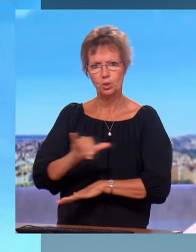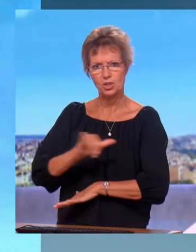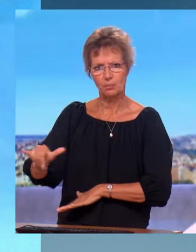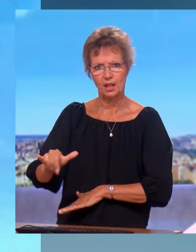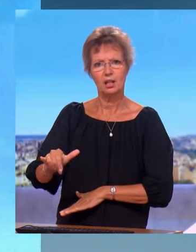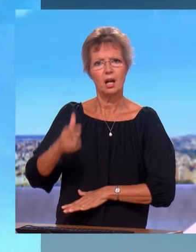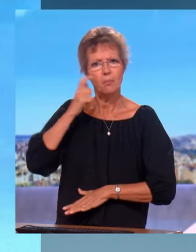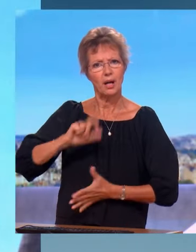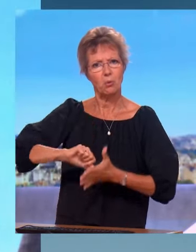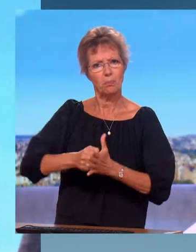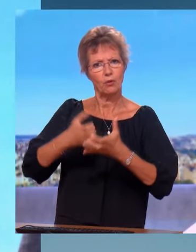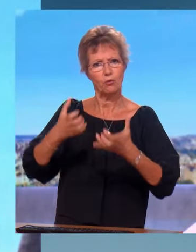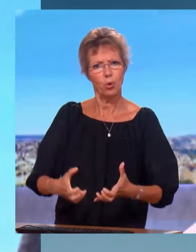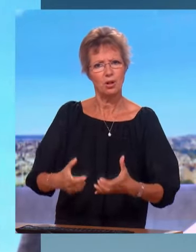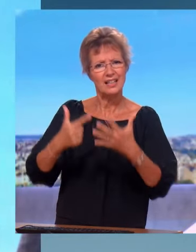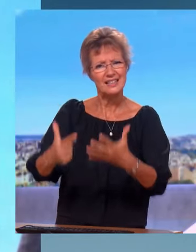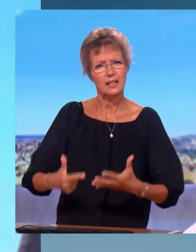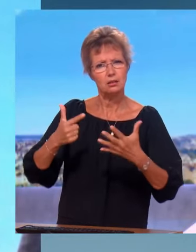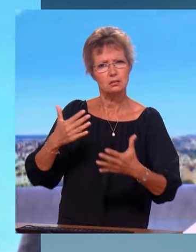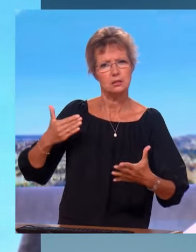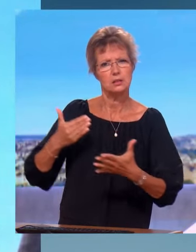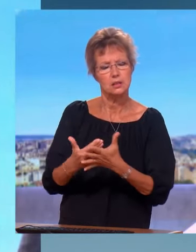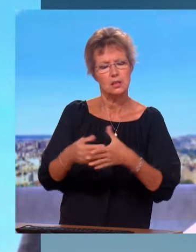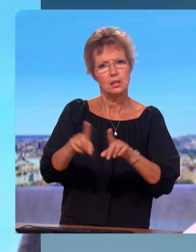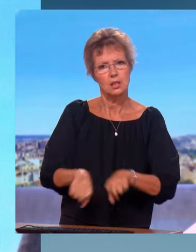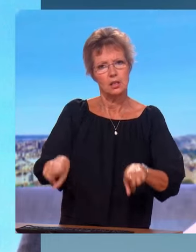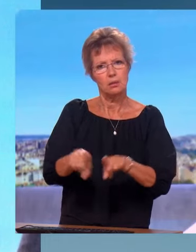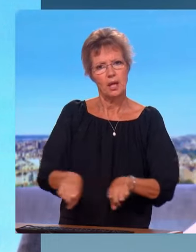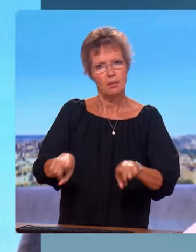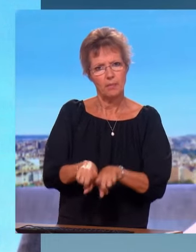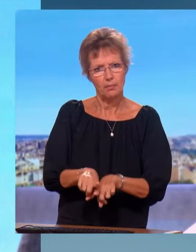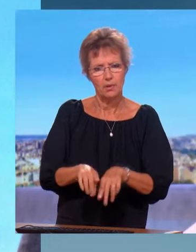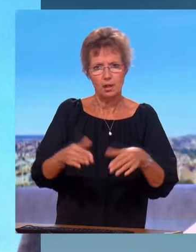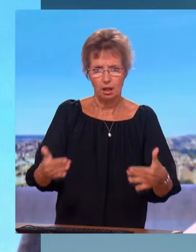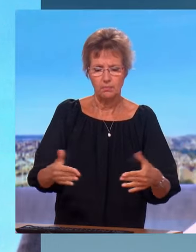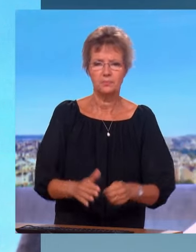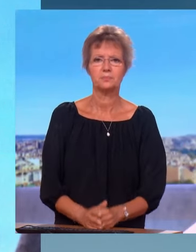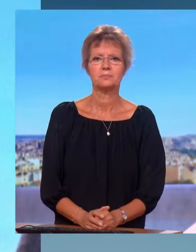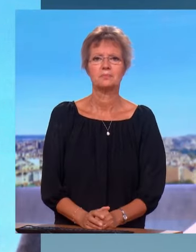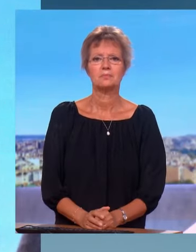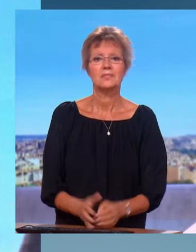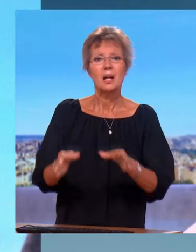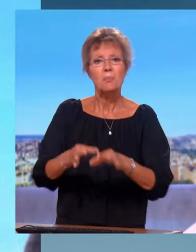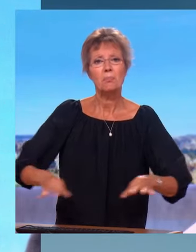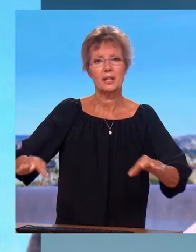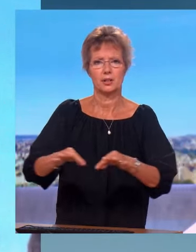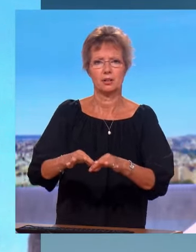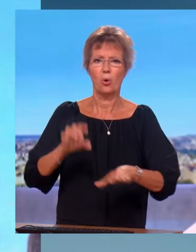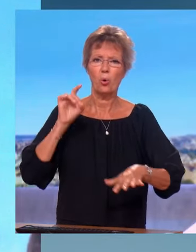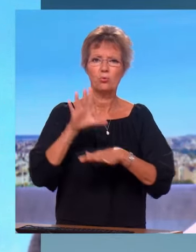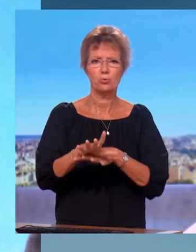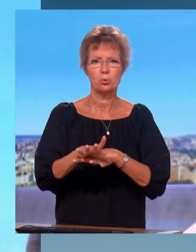? Oui, mais ça fait quand même sept ans qu'on parle du sujet. Et là, il dit sévir. C'est simple. Les pays qui ne veulent pas reprendre le